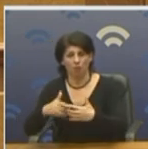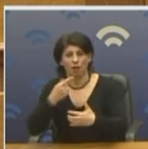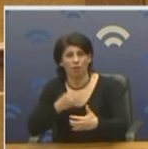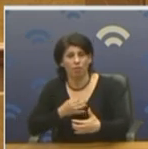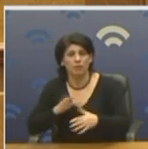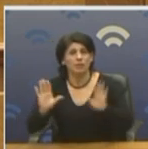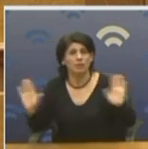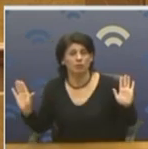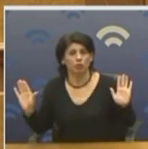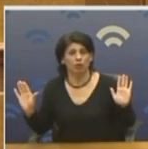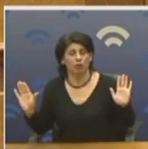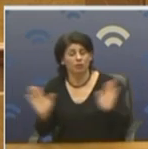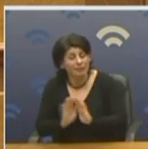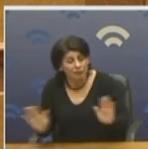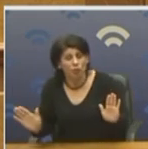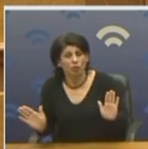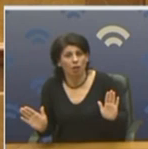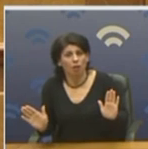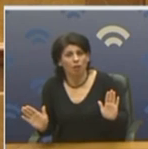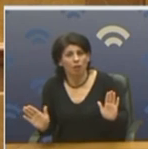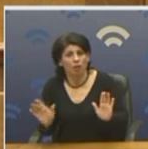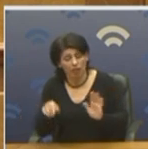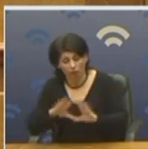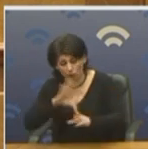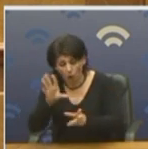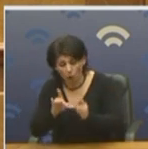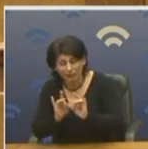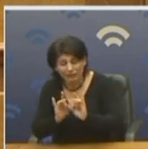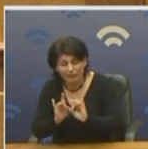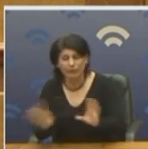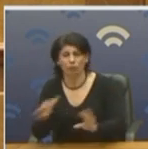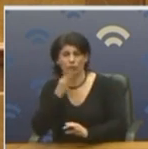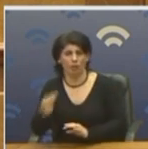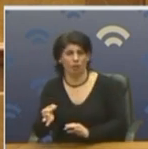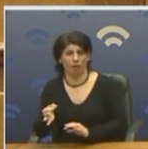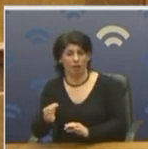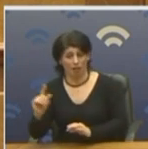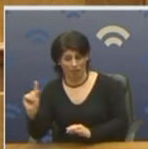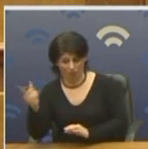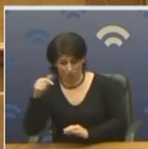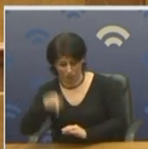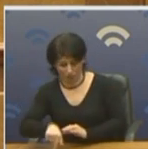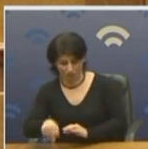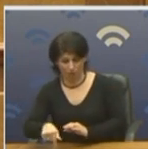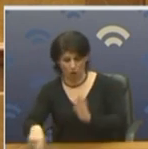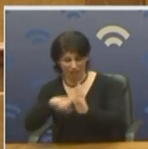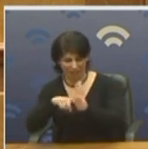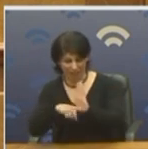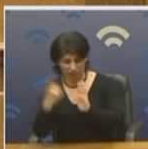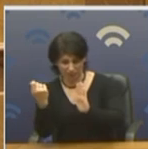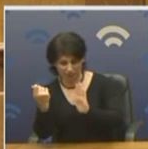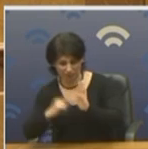τίποτα. Και το λέω αυτό, γιατί δυστυχώς η θεραπεία των οικονομικών επιπτώσεων του κορονοϊού θα είναι